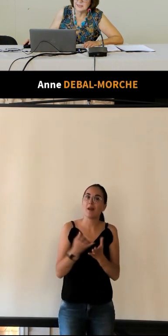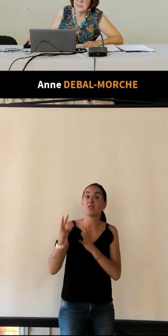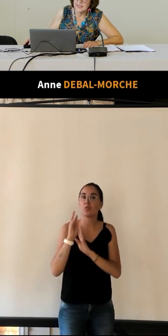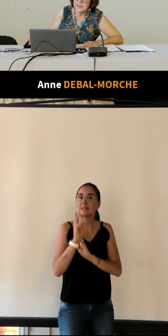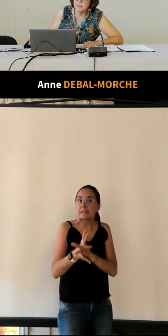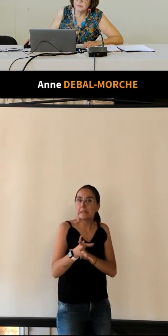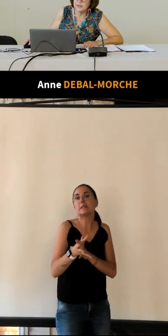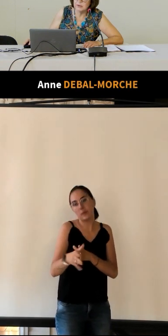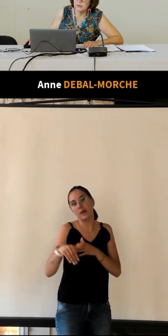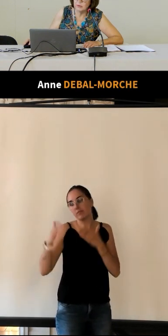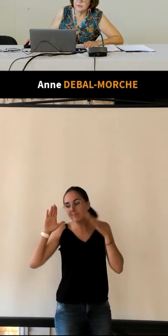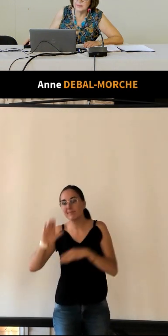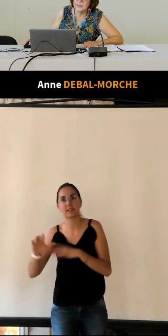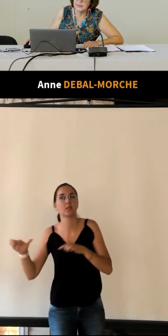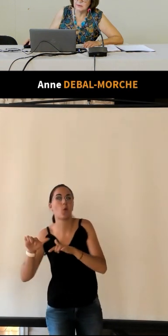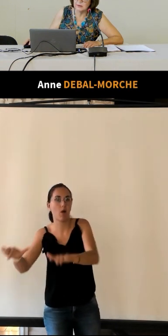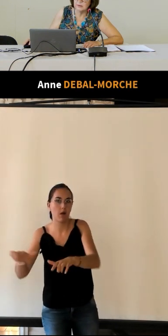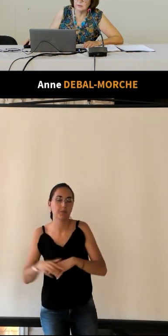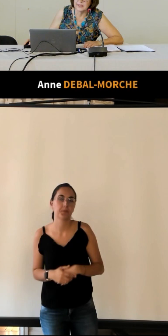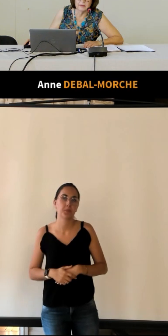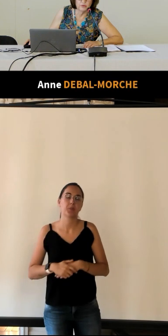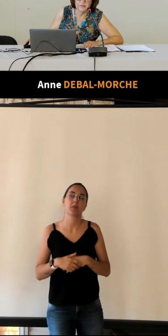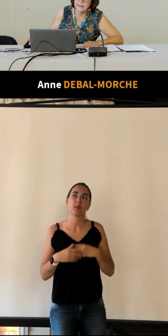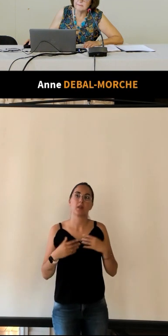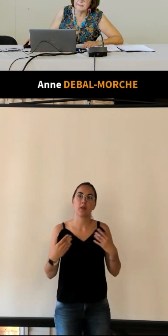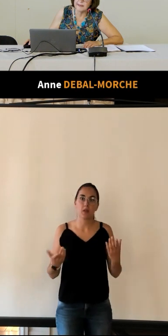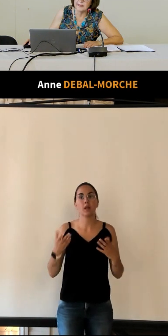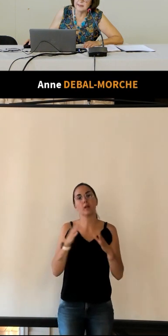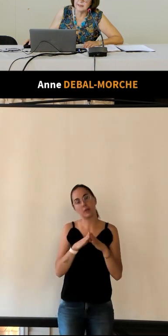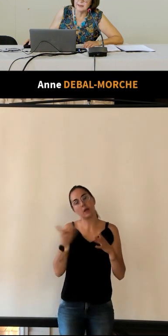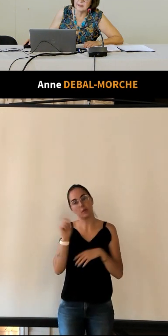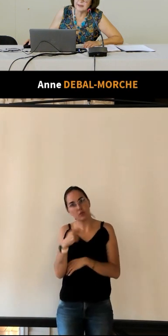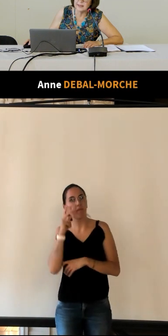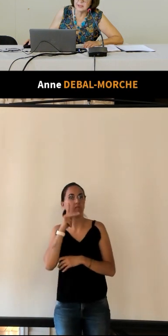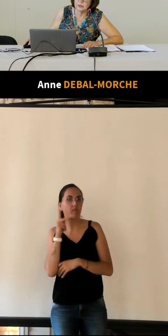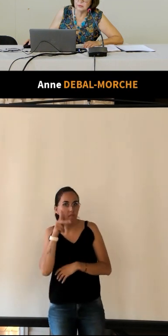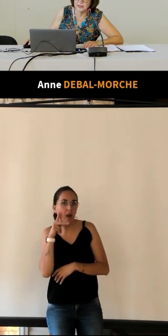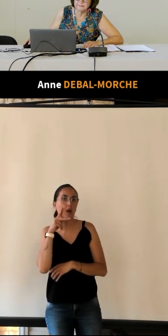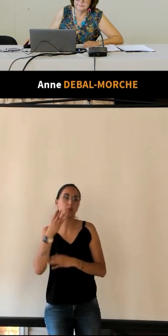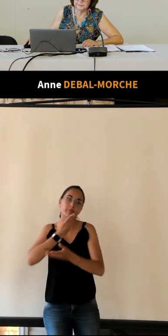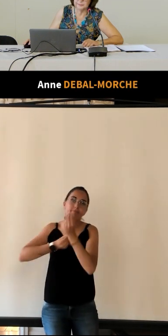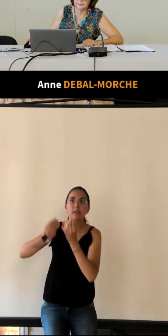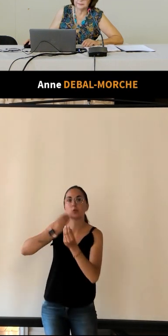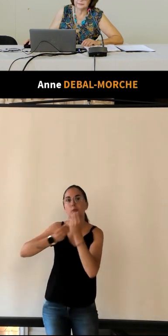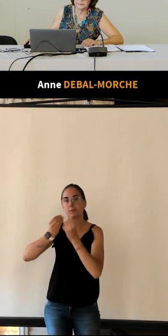et puis le côté donc le vin et la la gastronomie